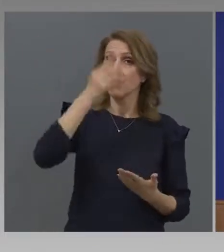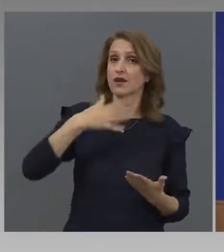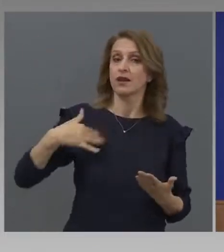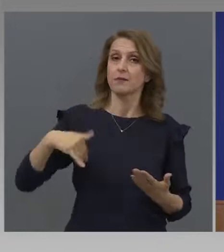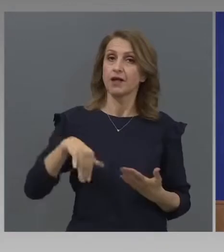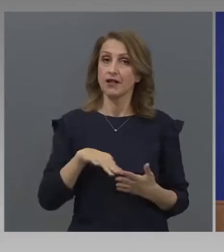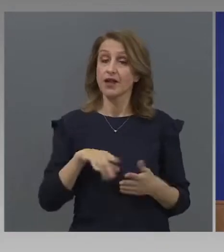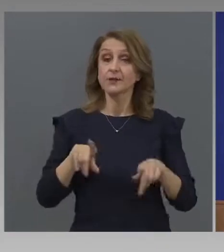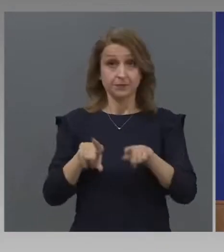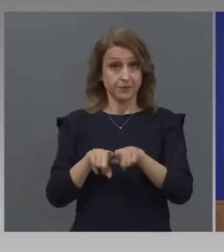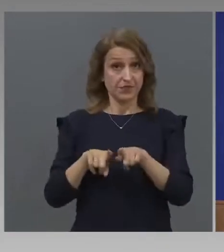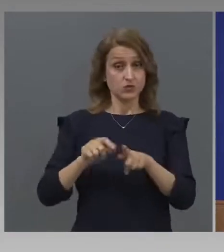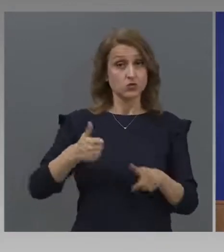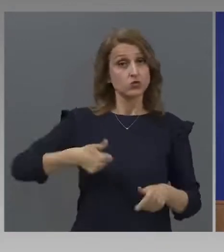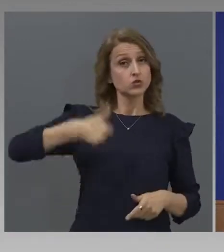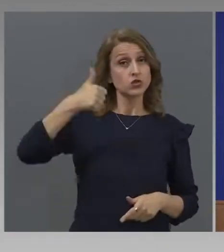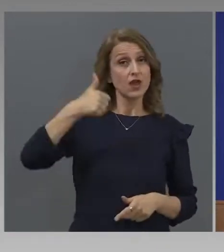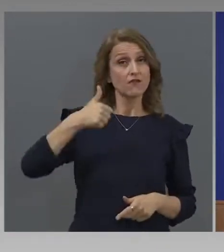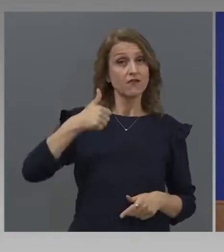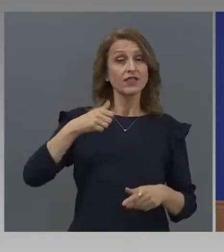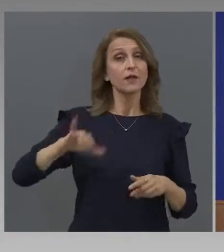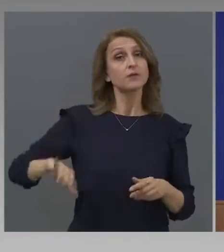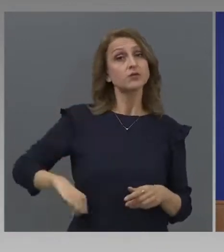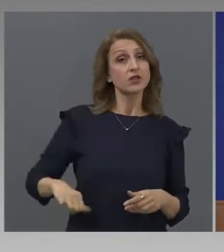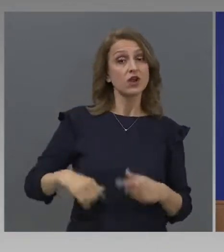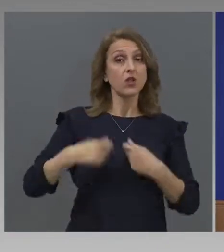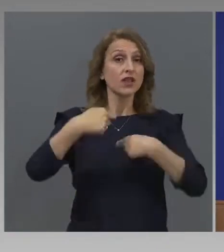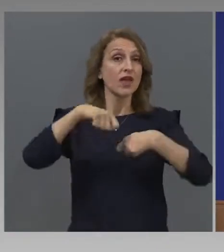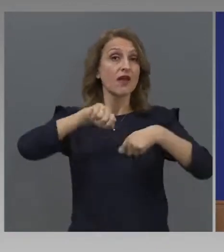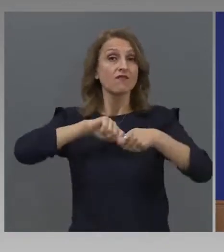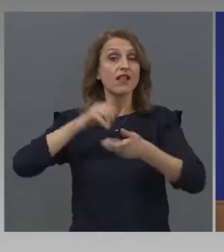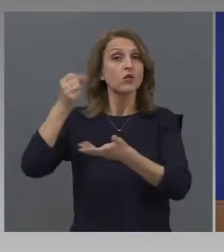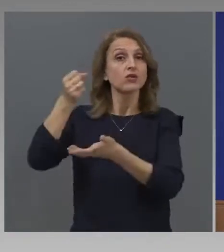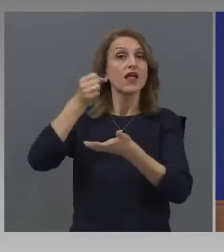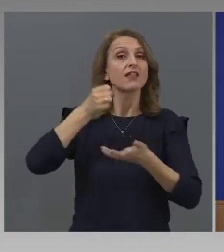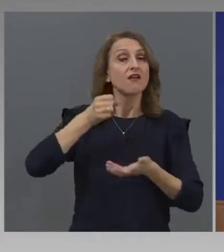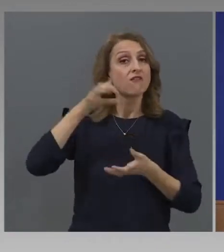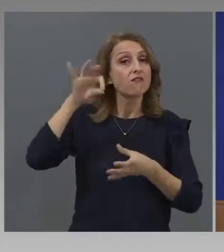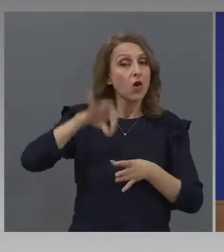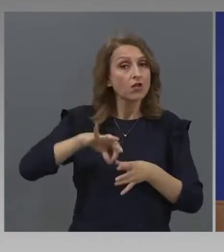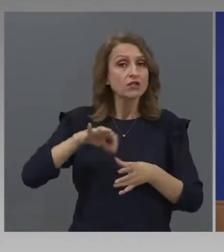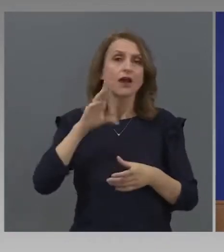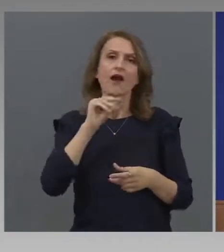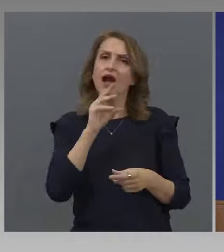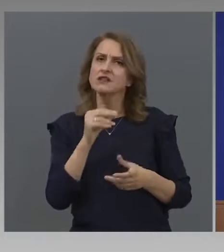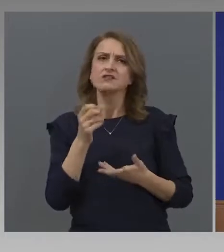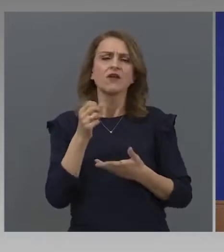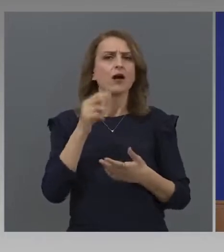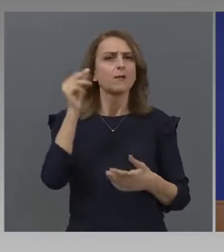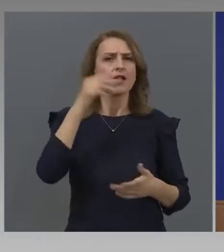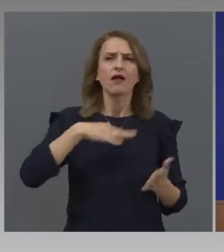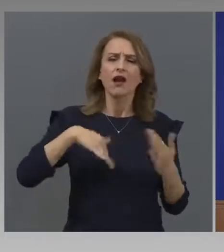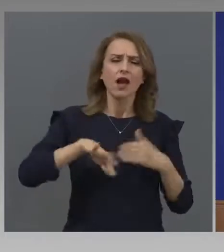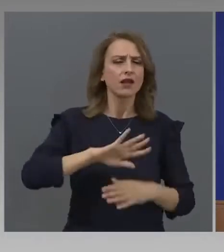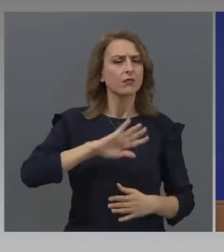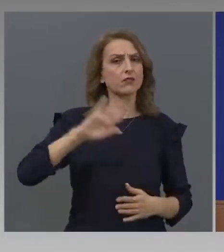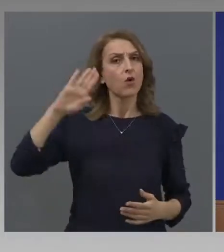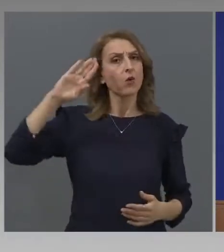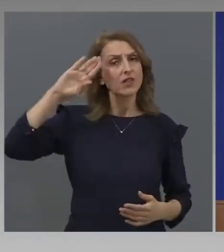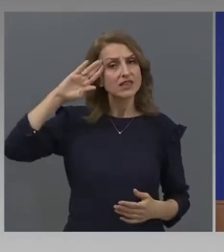случайно и шефа на Международния валунтен фонд при някако дни даде пример България заради нейните изрядни финанси и дисциплина,